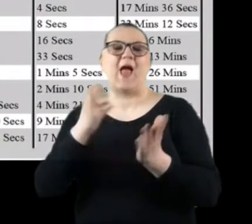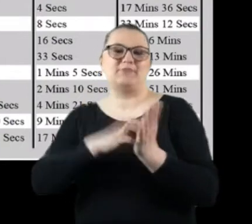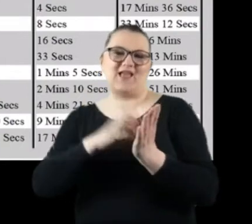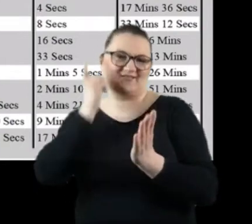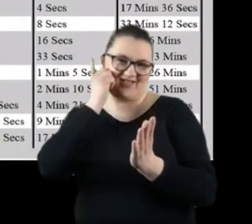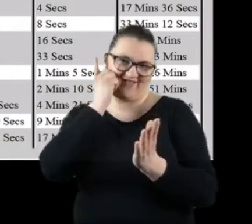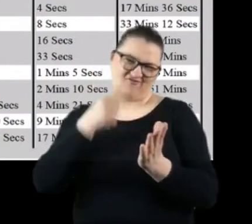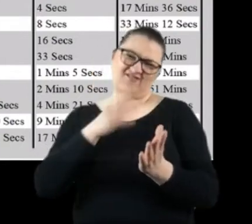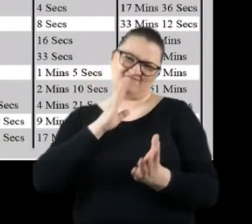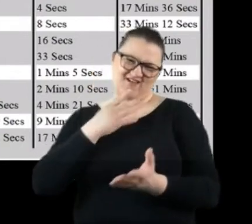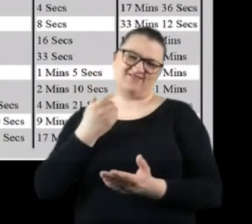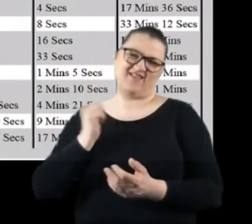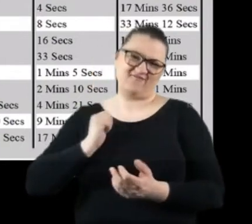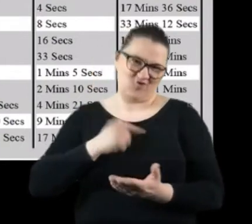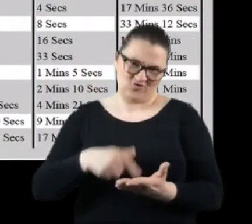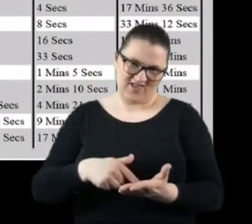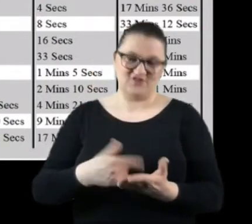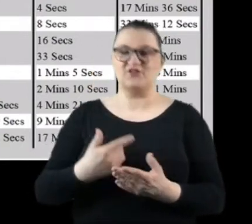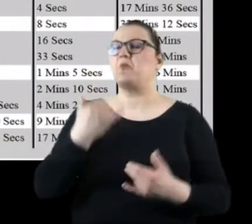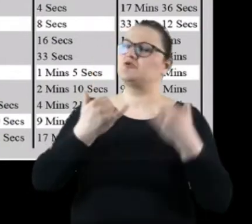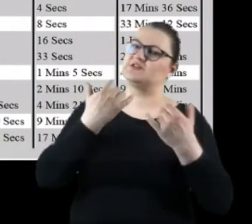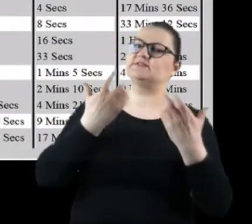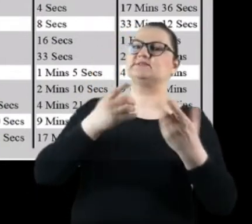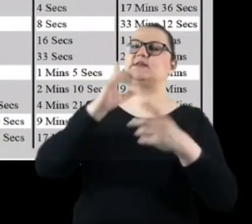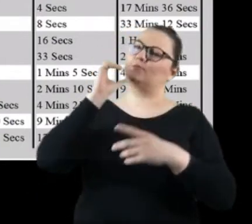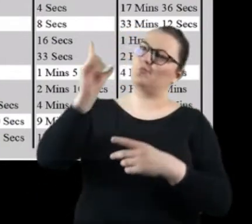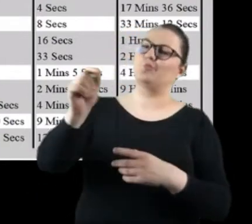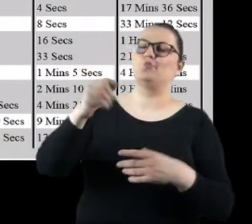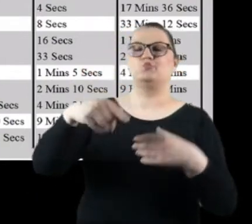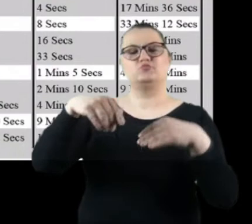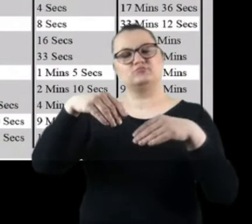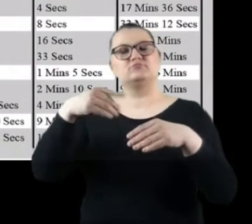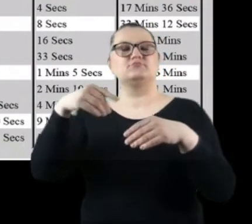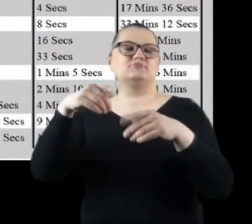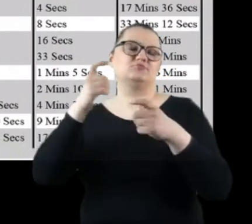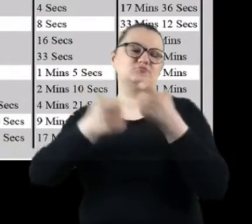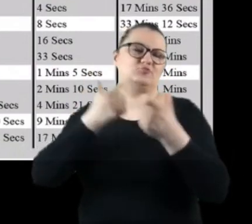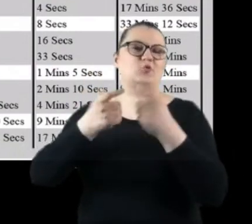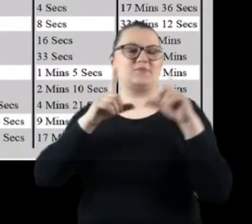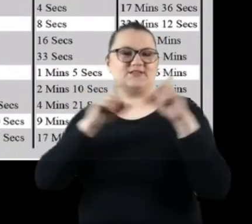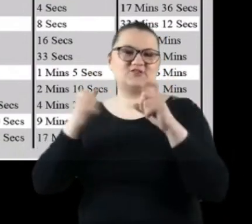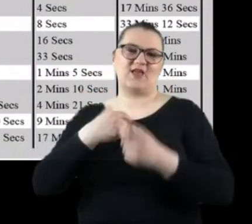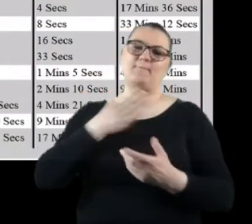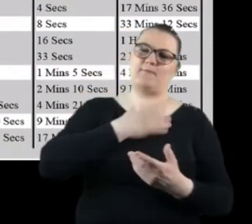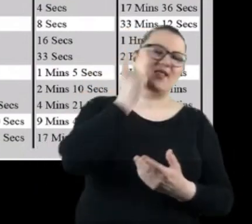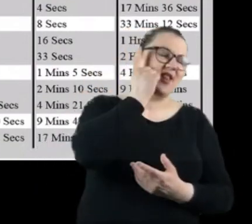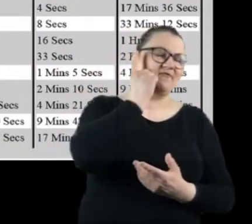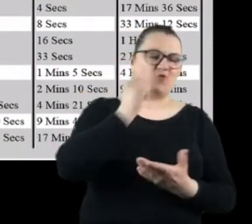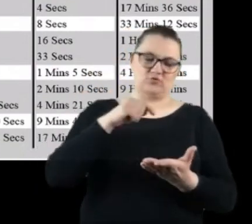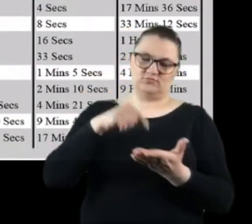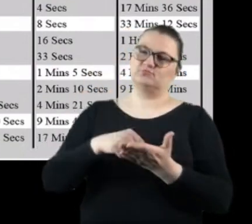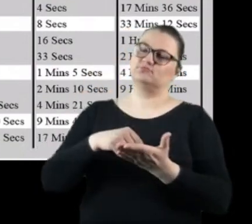sposób. Gdy idę robić zdjęcia, po prostu zawsze przy sobie mam telefon, odpalam aplikację, mierzę światło